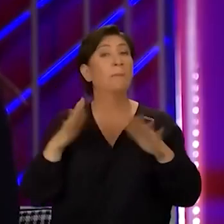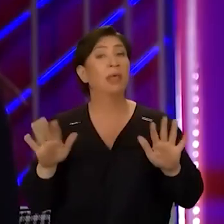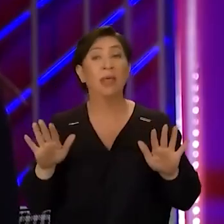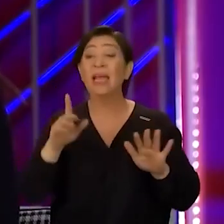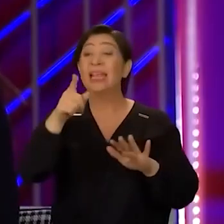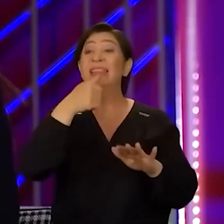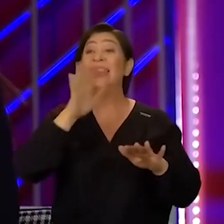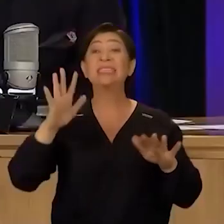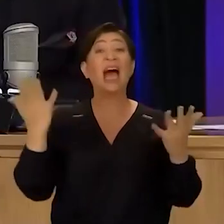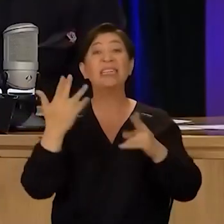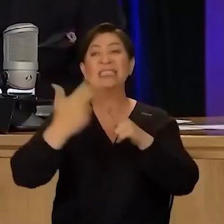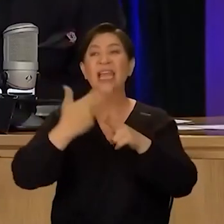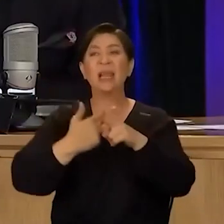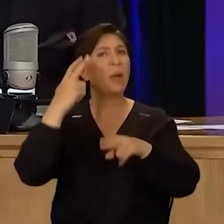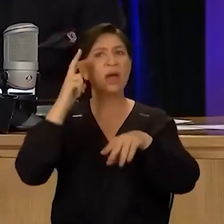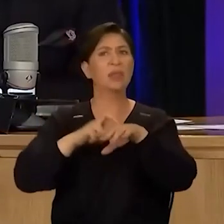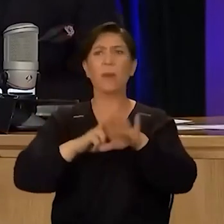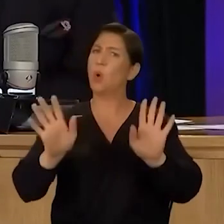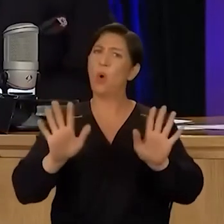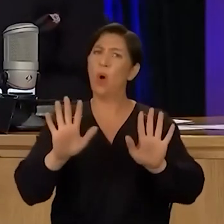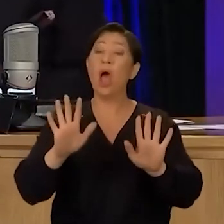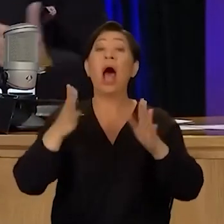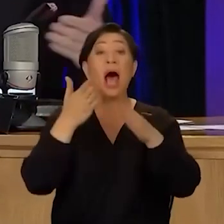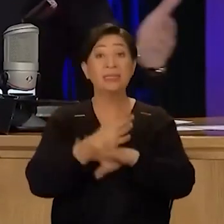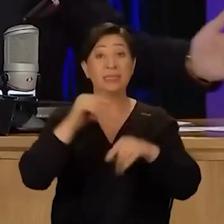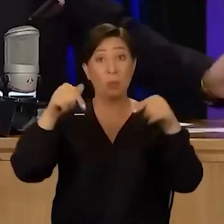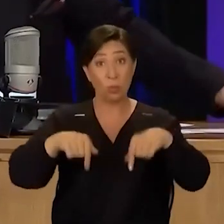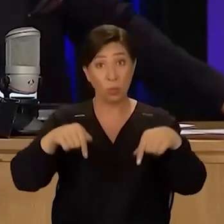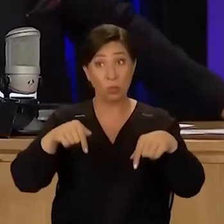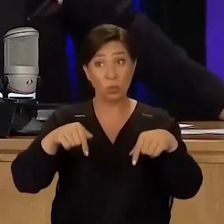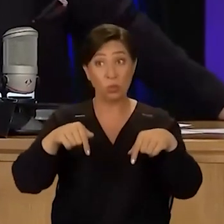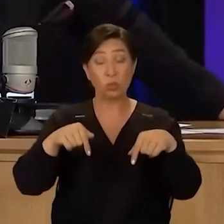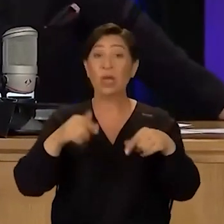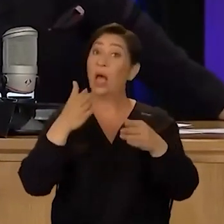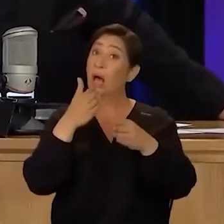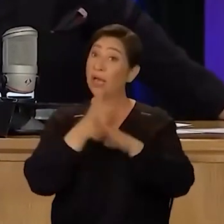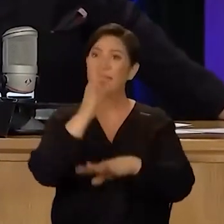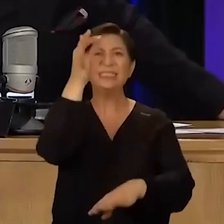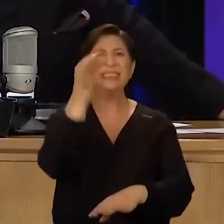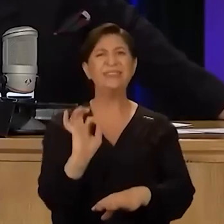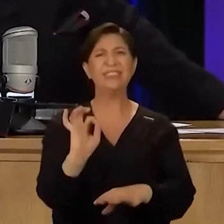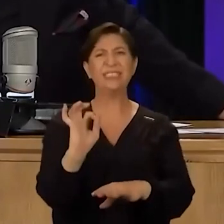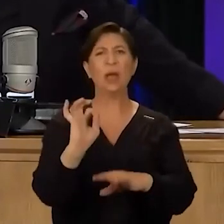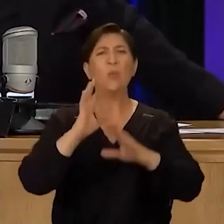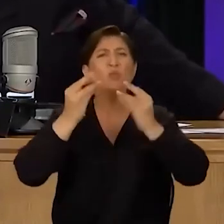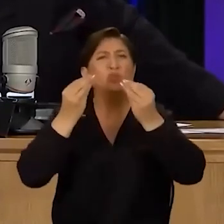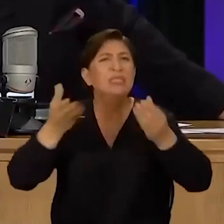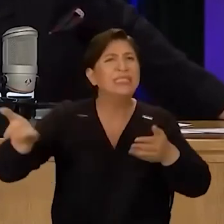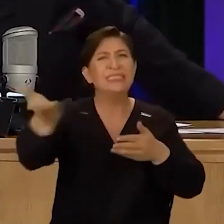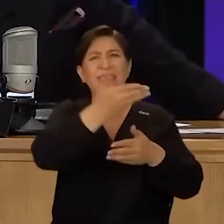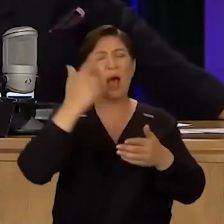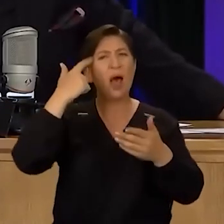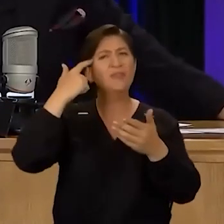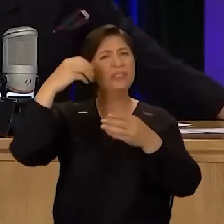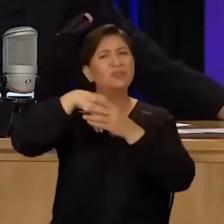denizin hangi deneyimlerden geçtiğini hatırlamıyor. Aslında bugün, bugün hakikaten sıfırdan. Yani bir sürü insanın zaten bu